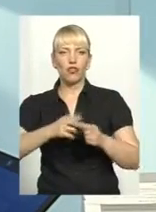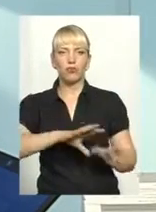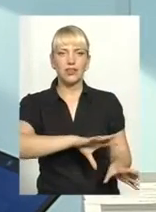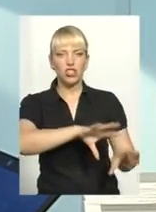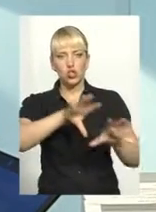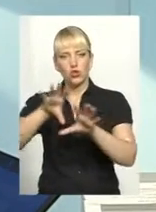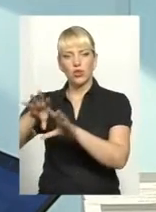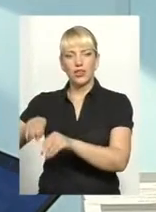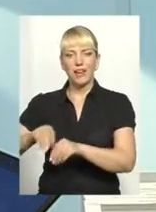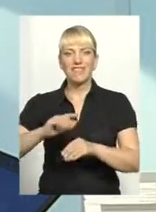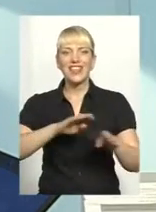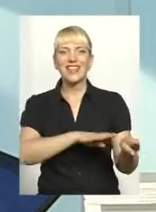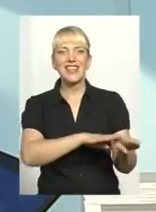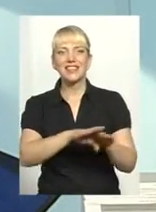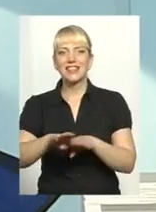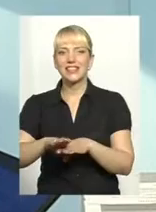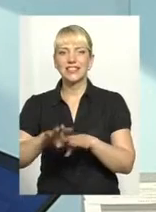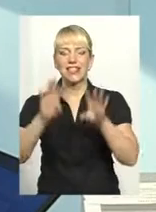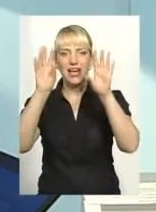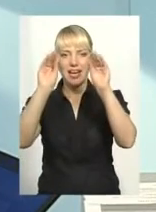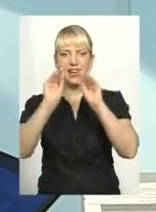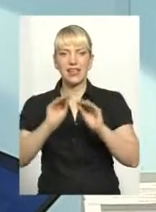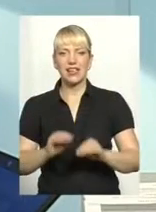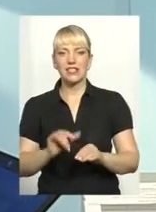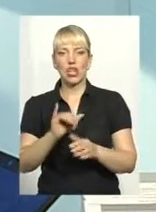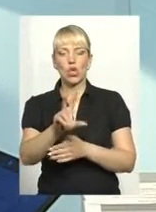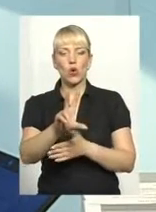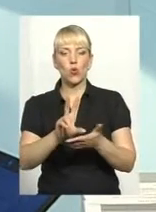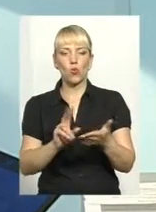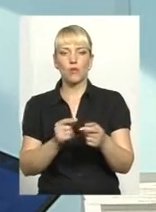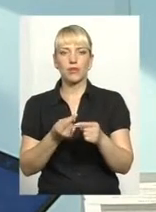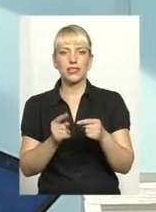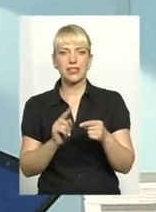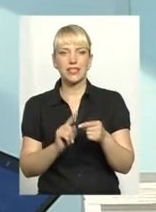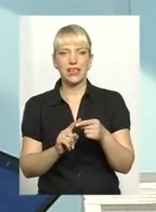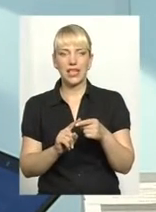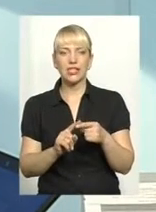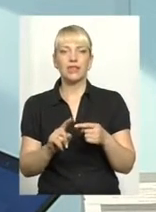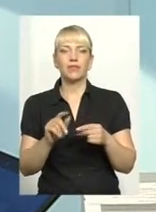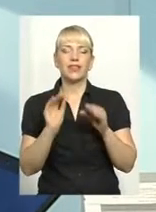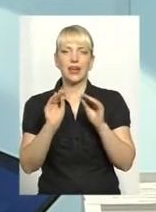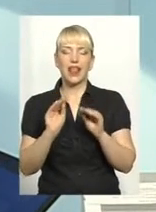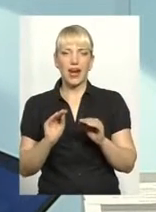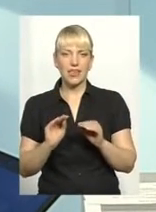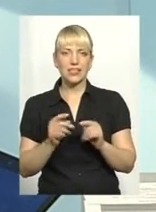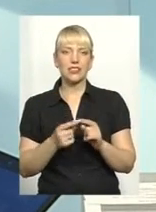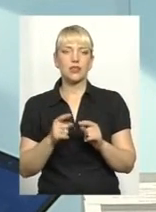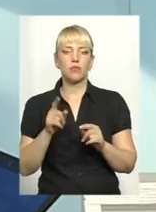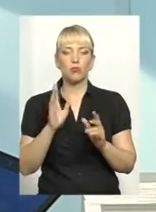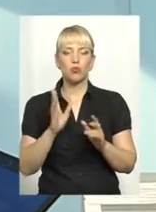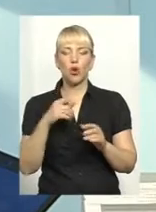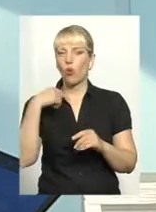і також копія цієї декларації йде на особову скриньку, яку вкаже суб'єкт декларування,